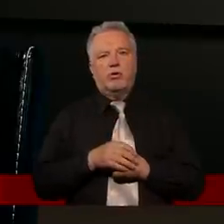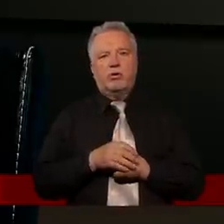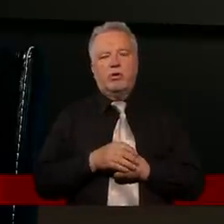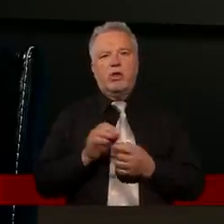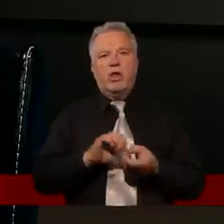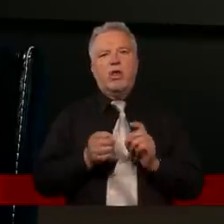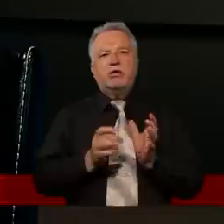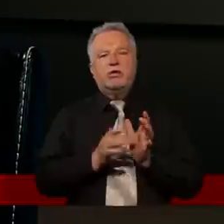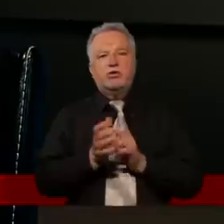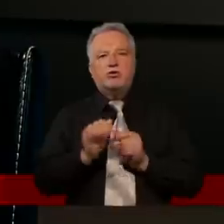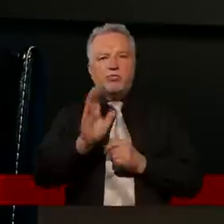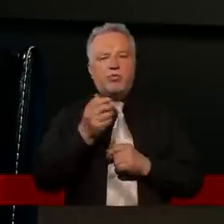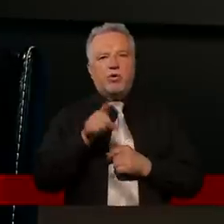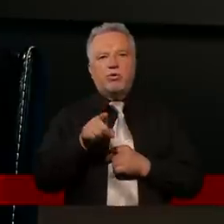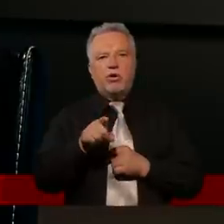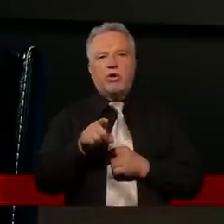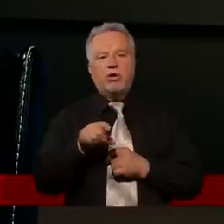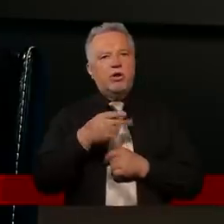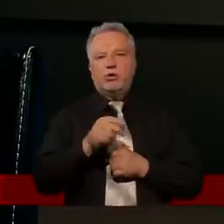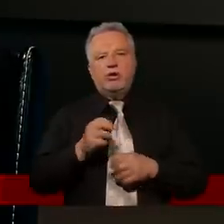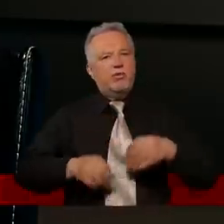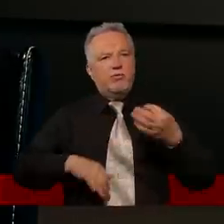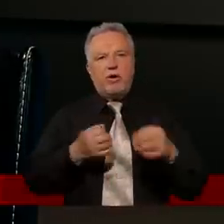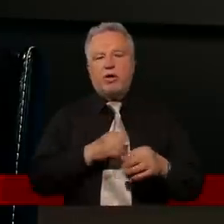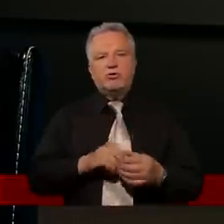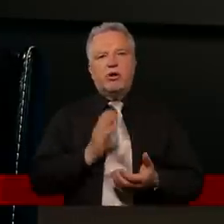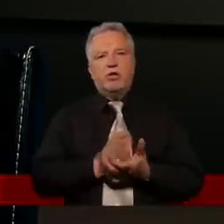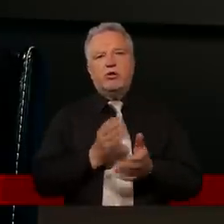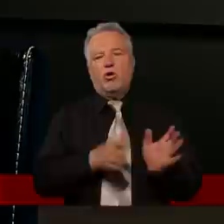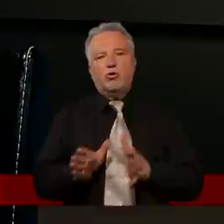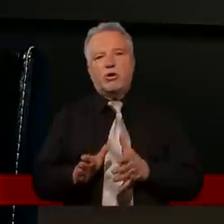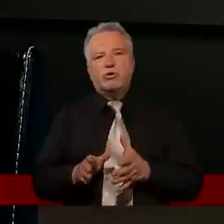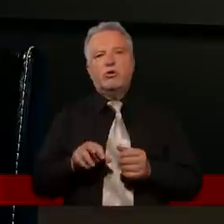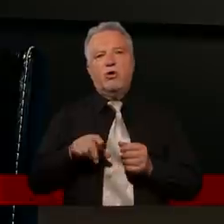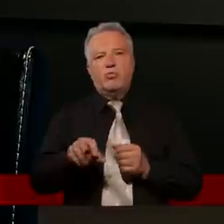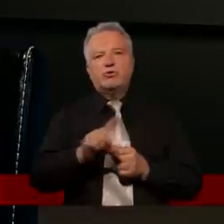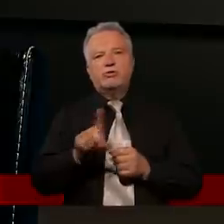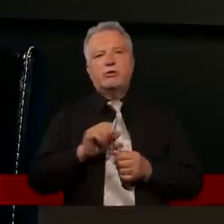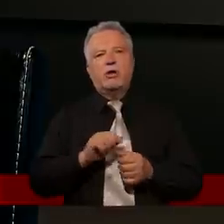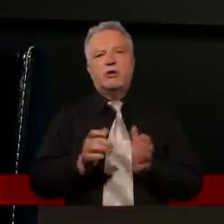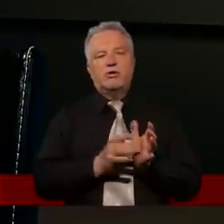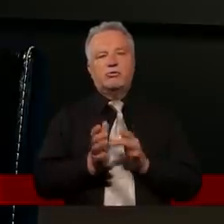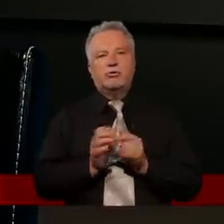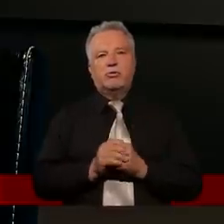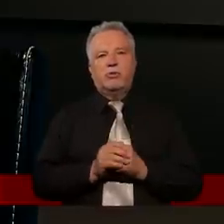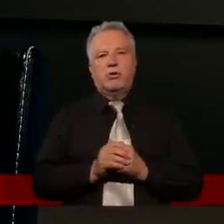I gdy Jezus powołał go, Mateusz nie wahał się, tylko od razu za Jezusem poszedł.